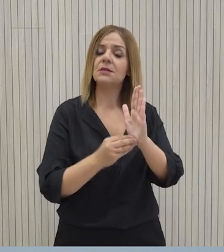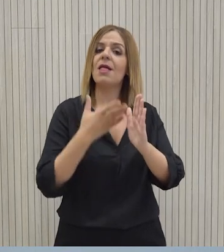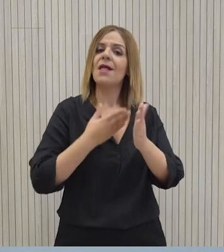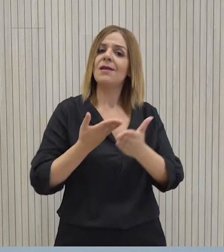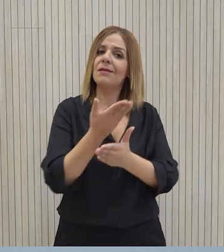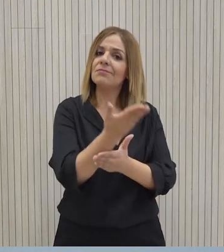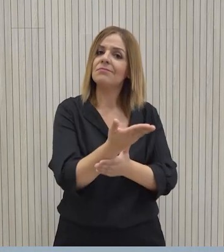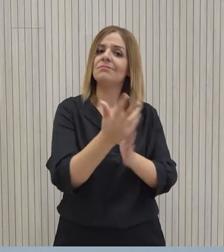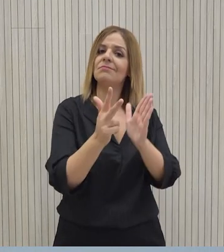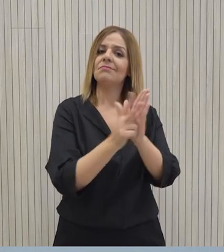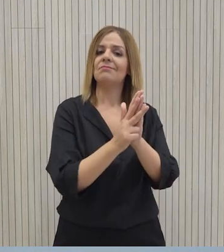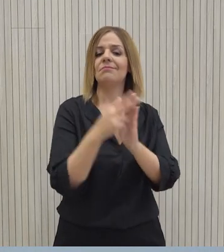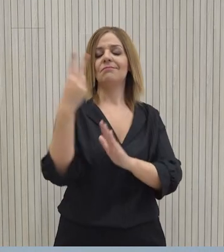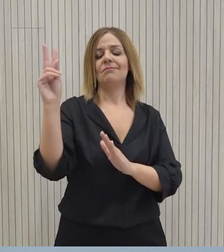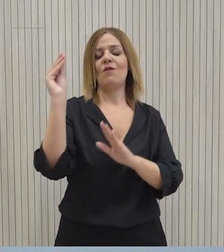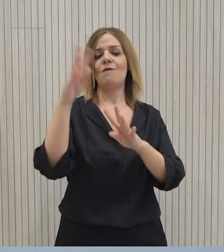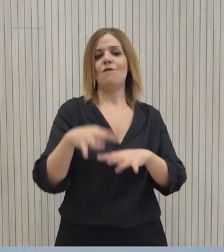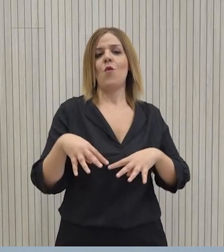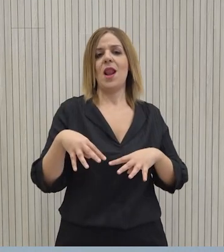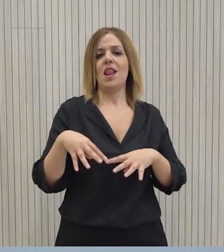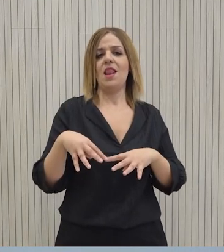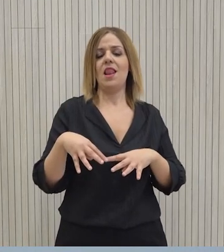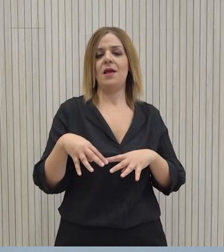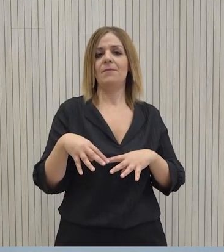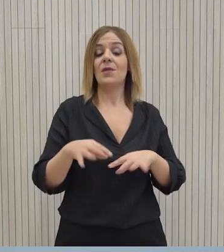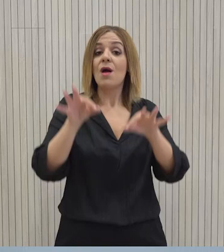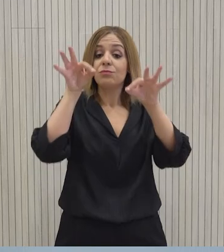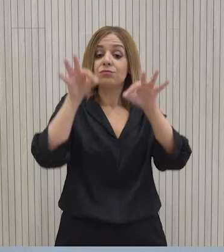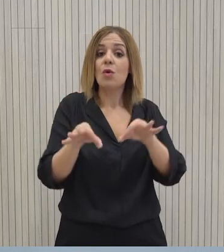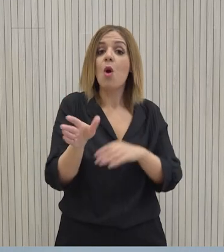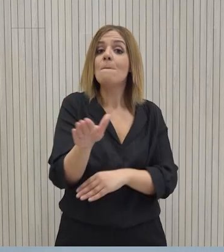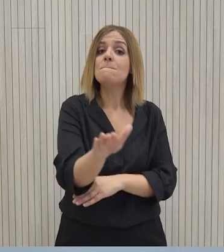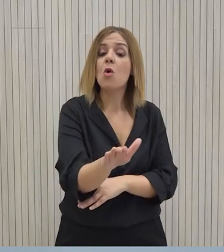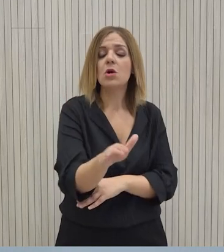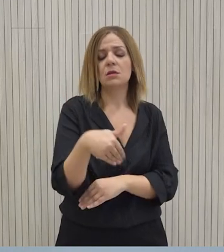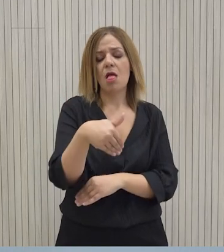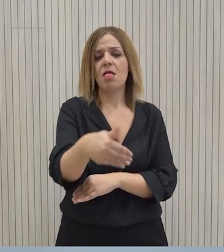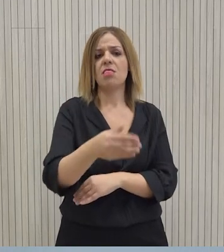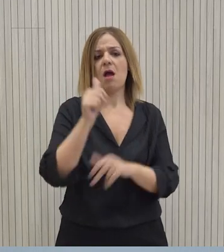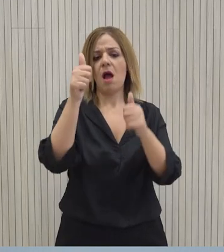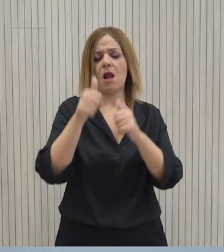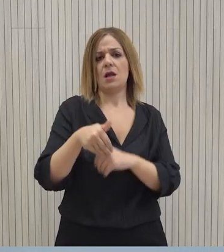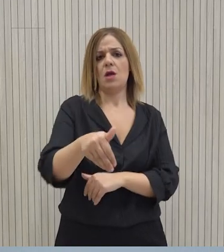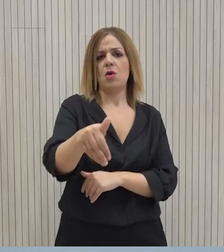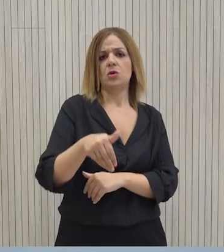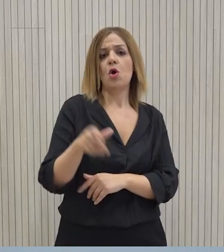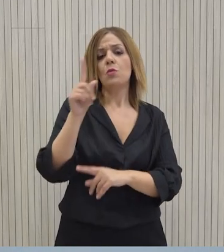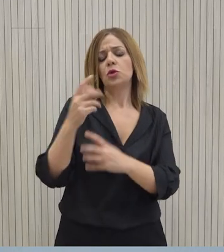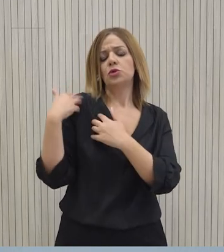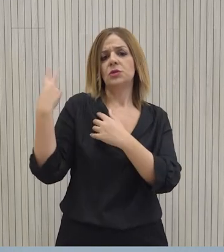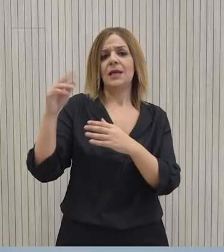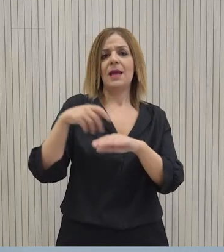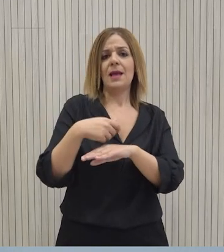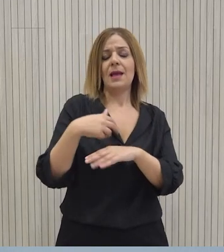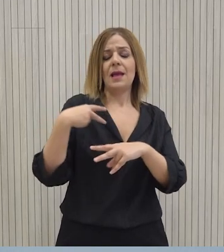προωθηθούν ενώπιον της νομοθετικής εξουσίας. Το ακριβές χρονοδιάγραμμα θα αναγκοινωθεί το επόμενο διάστημα από το αρμόδιο υπουργείο.